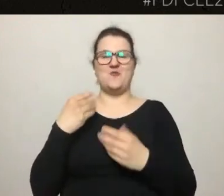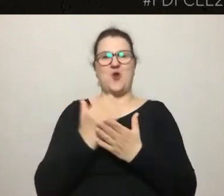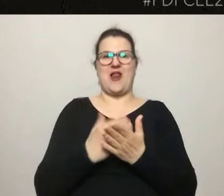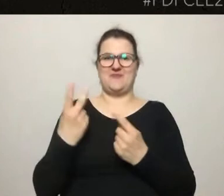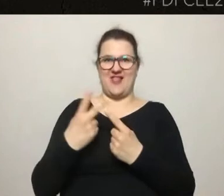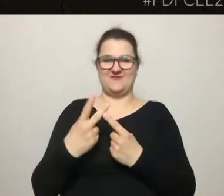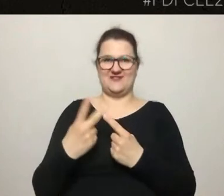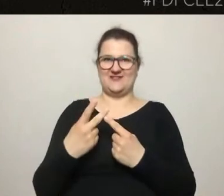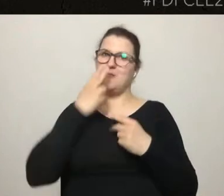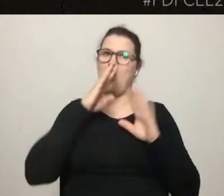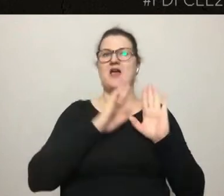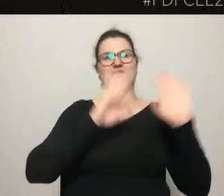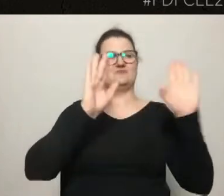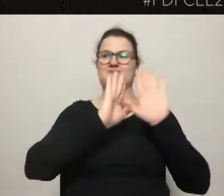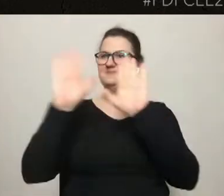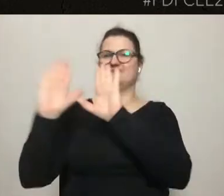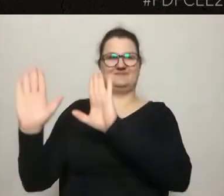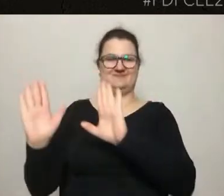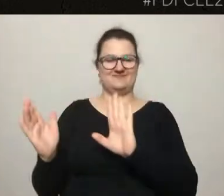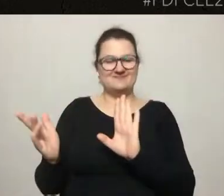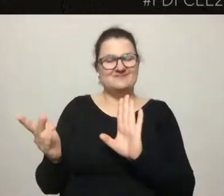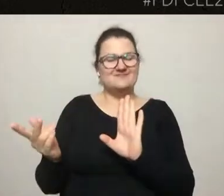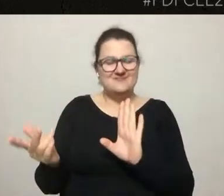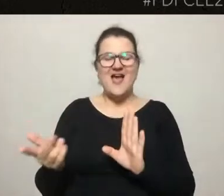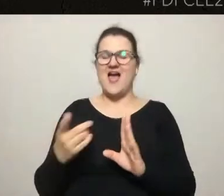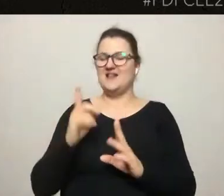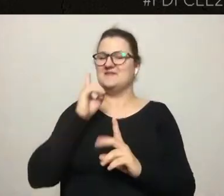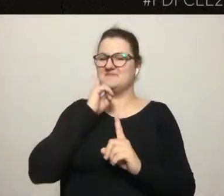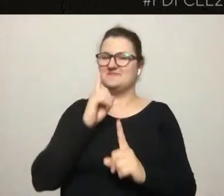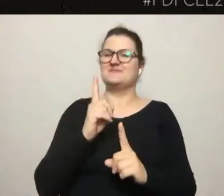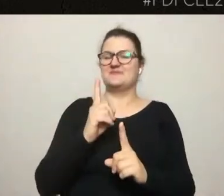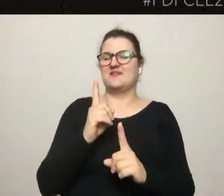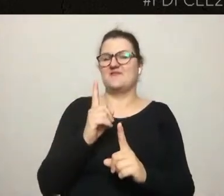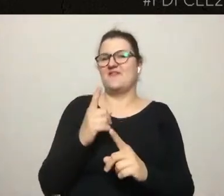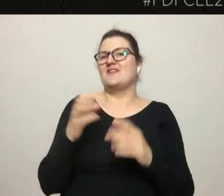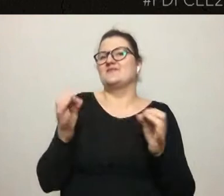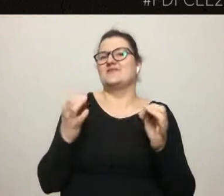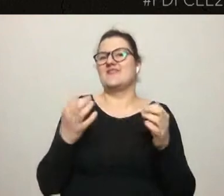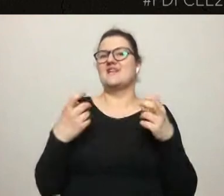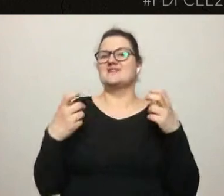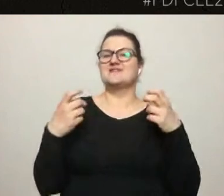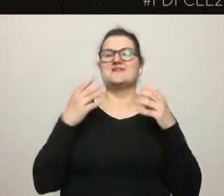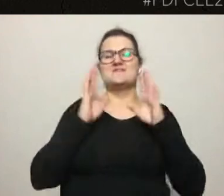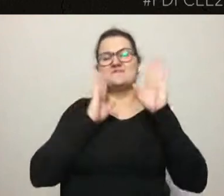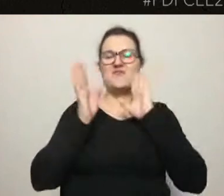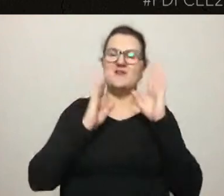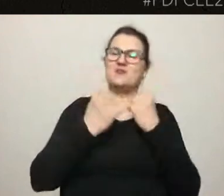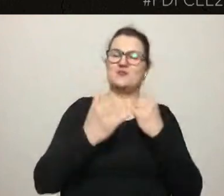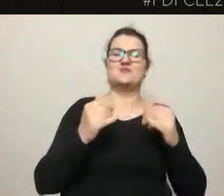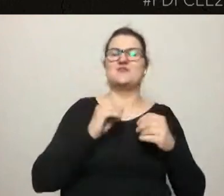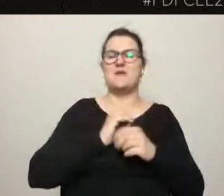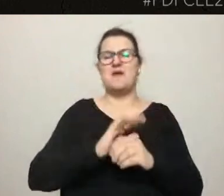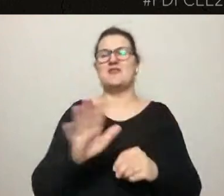na co pozwalają współczesne media społecznościowe, to jest jednak dosyć duża forma